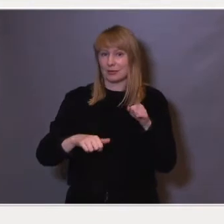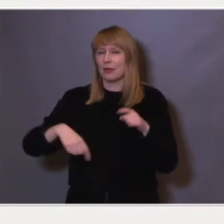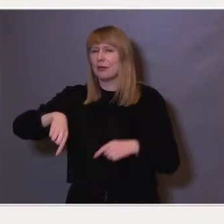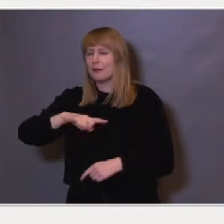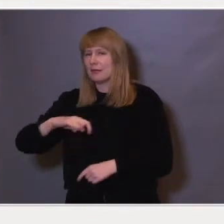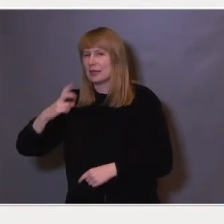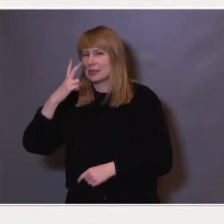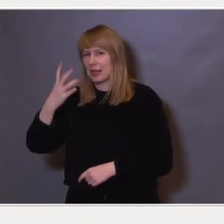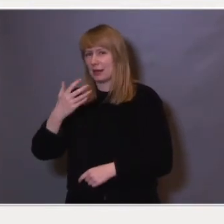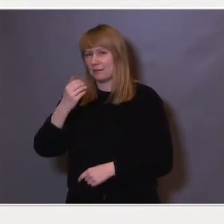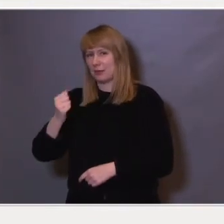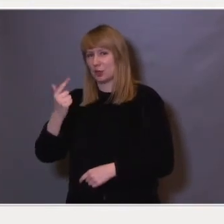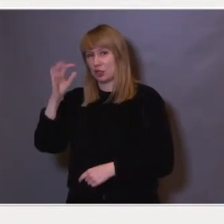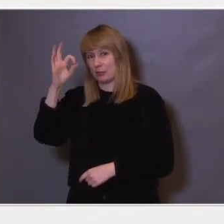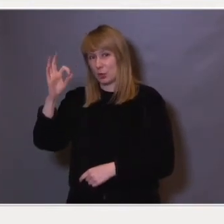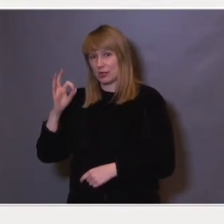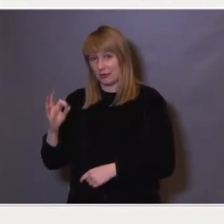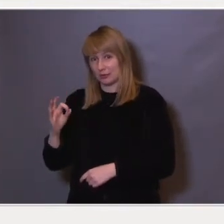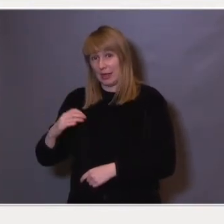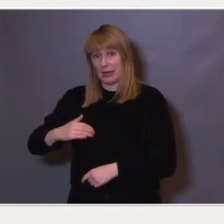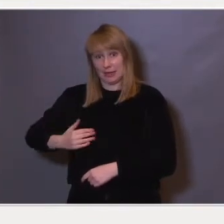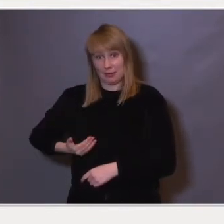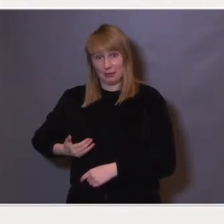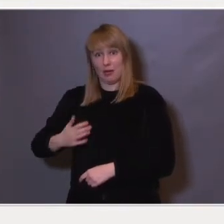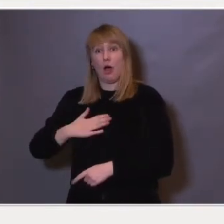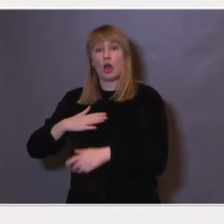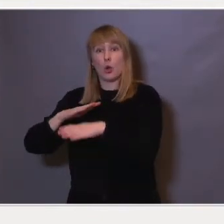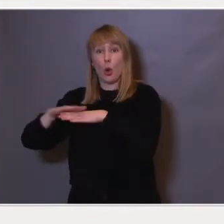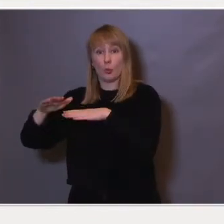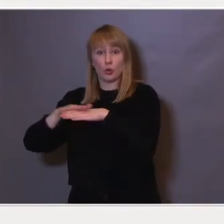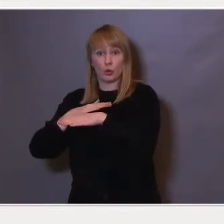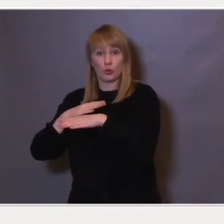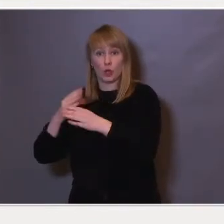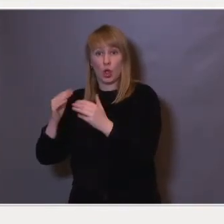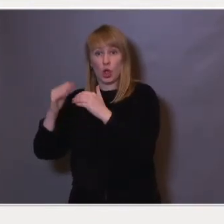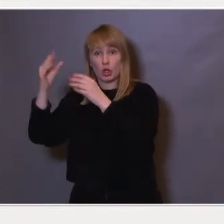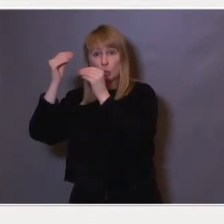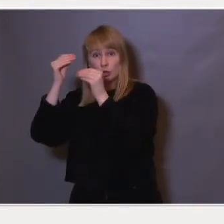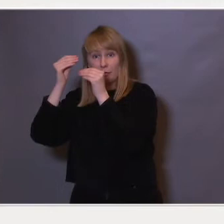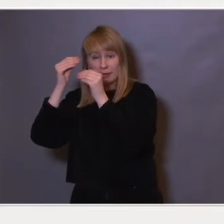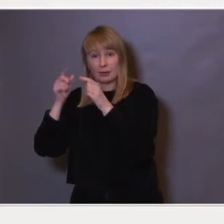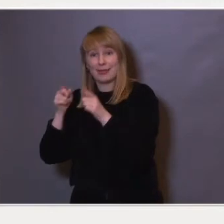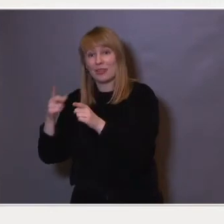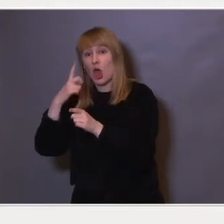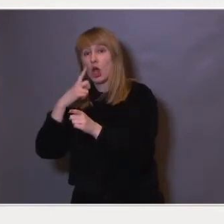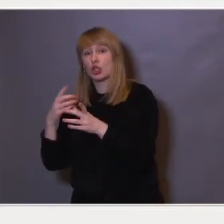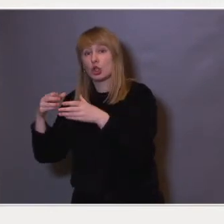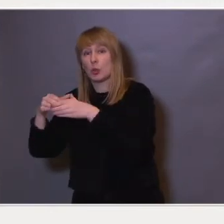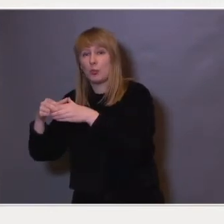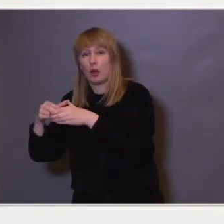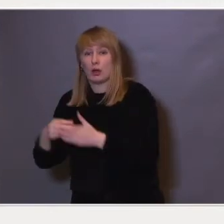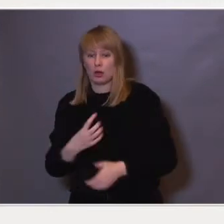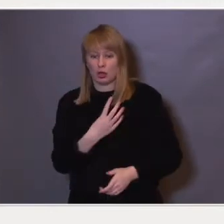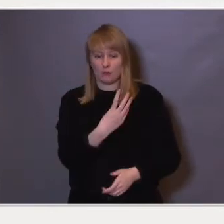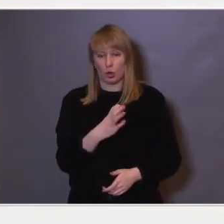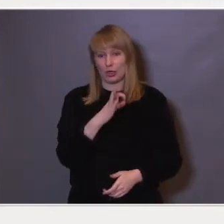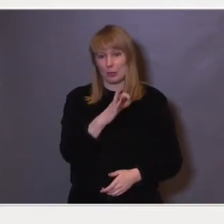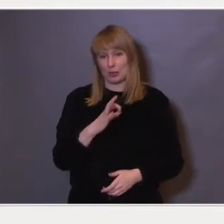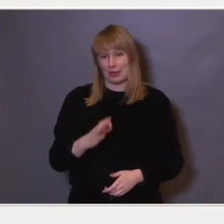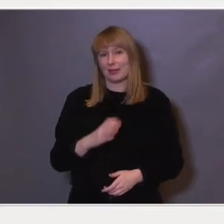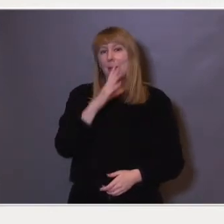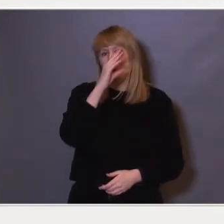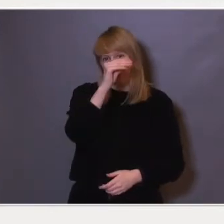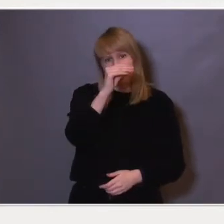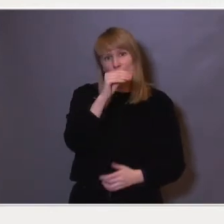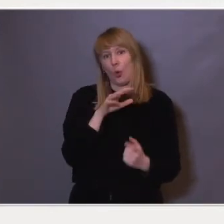vi at det er 57 prosent blant kvinner som har oppnådd høyere utdanning i denne aldersgruppen, og ca. 40 prosent blant